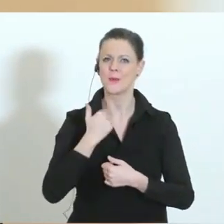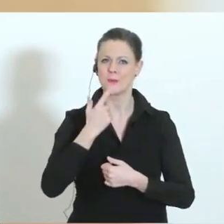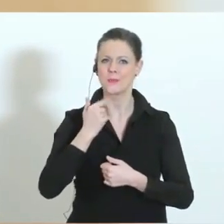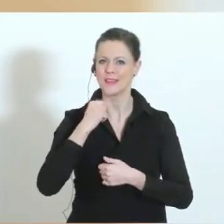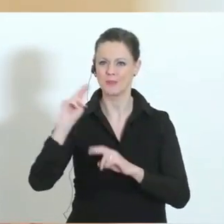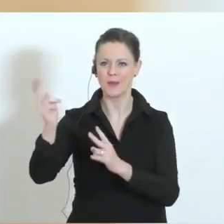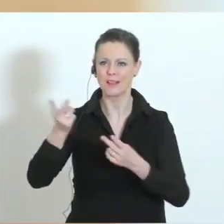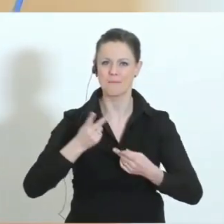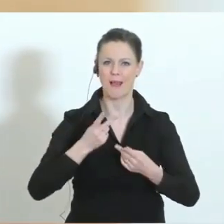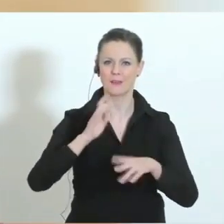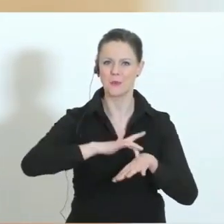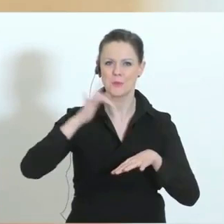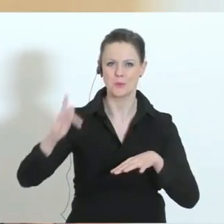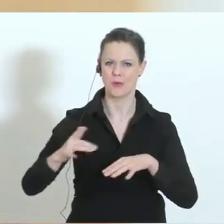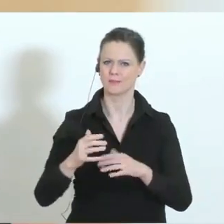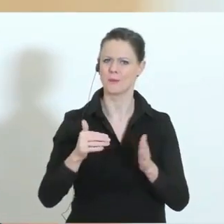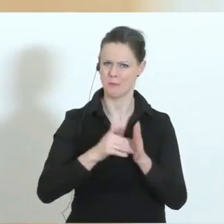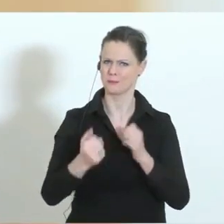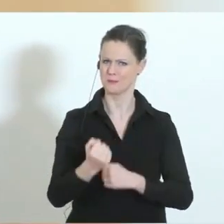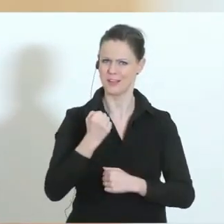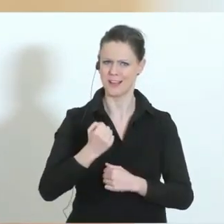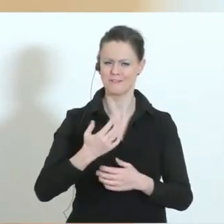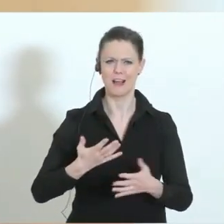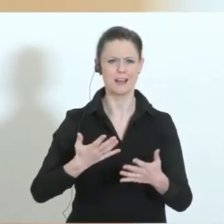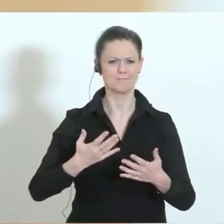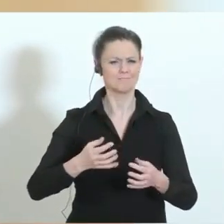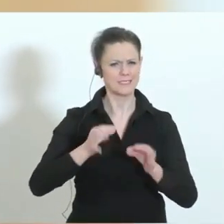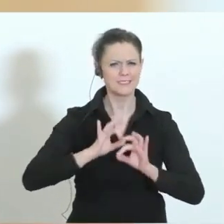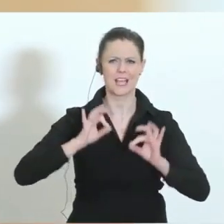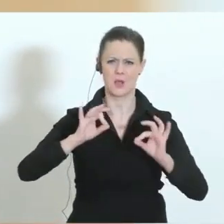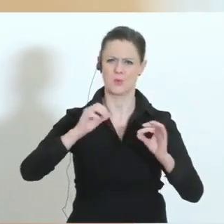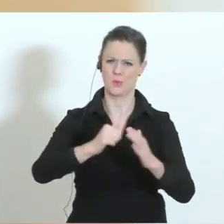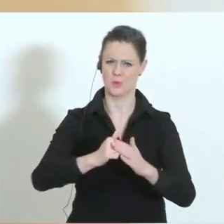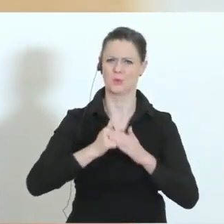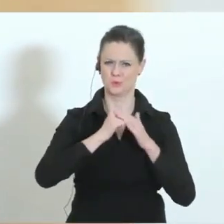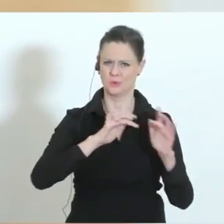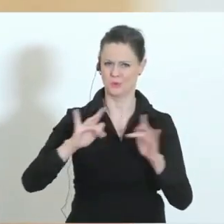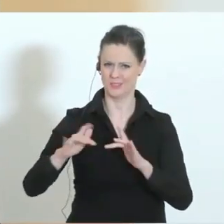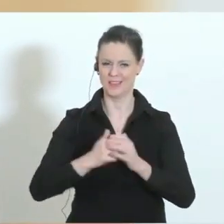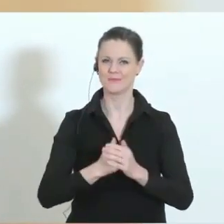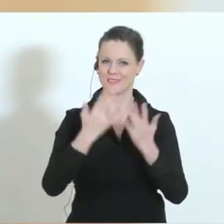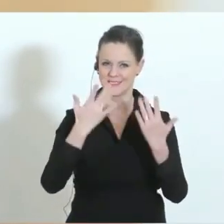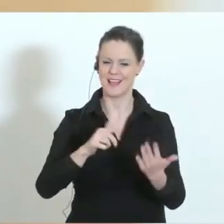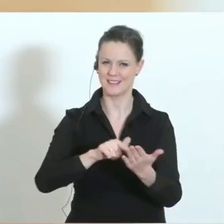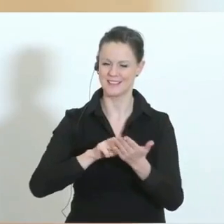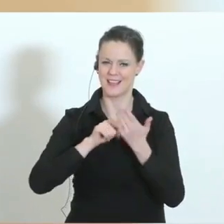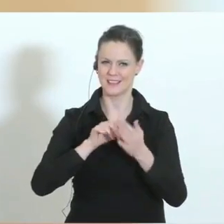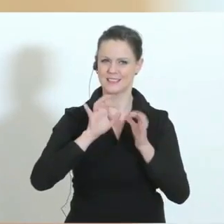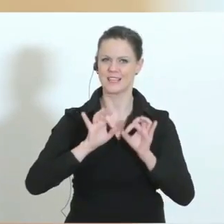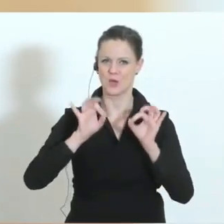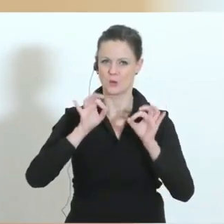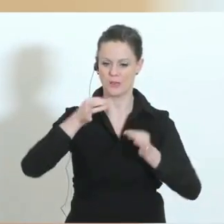Stärken. Also wirklich eine ganz breite Unterstützung. Die Zahlen zeigen das auch. Es lässt sich ja evaluieren,